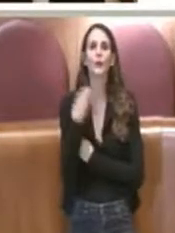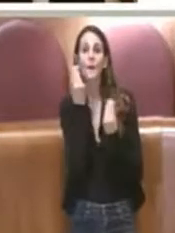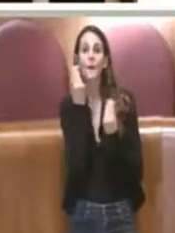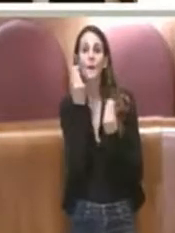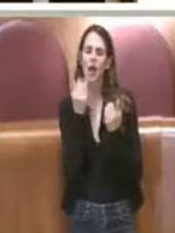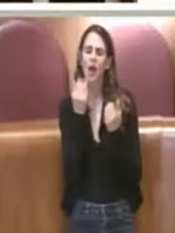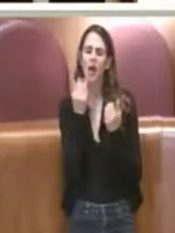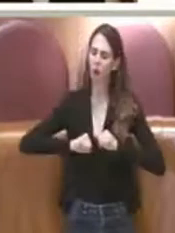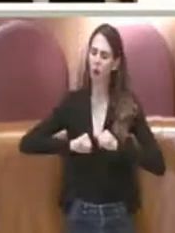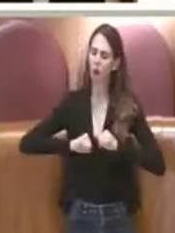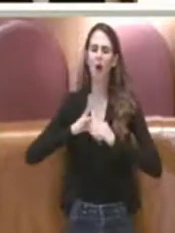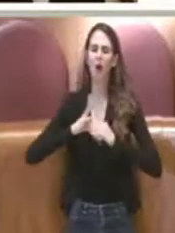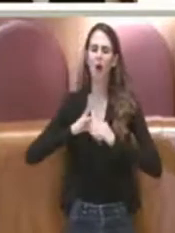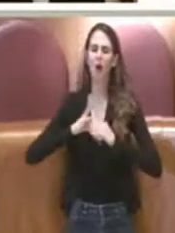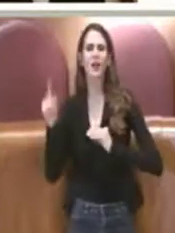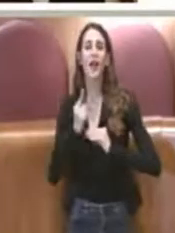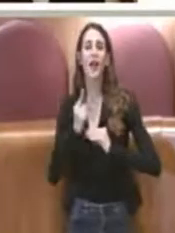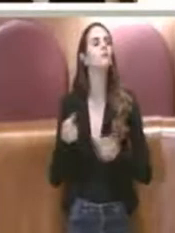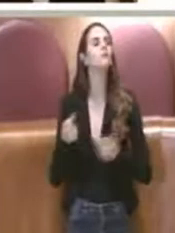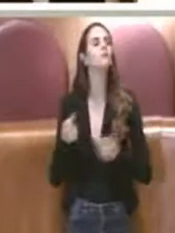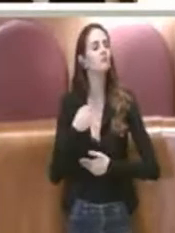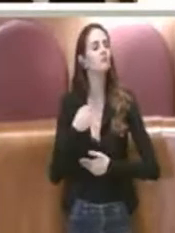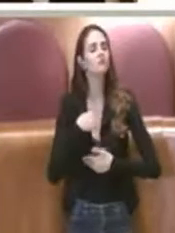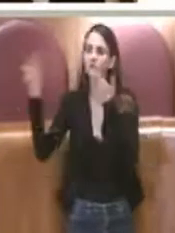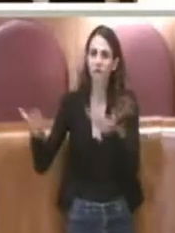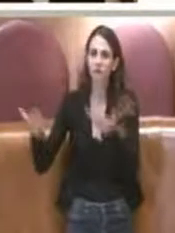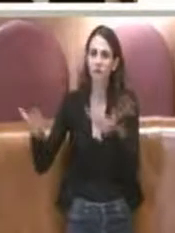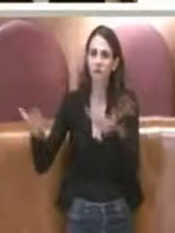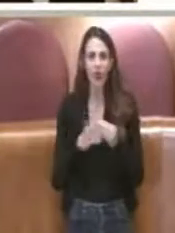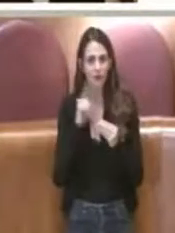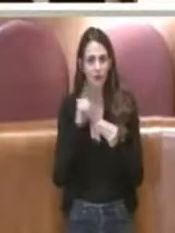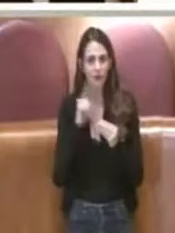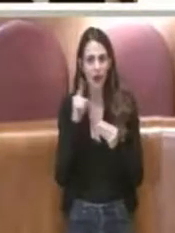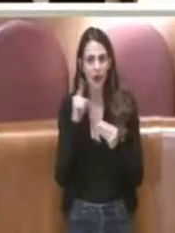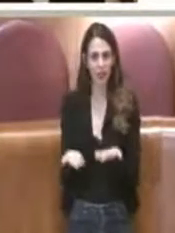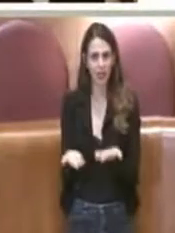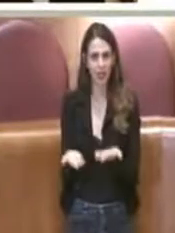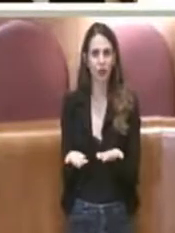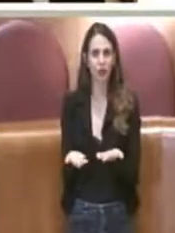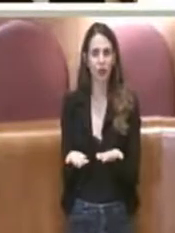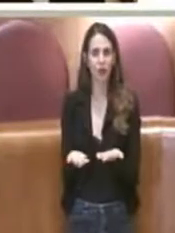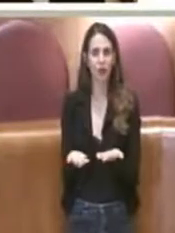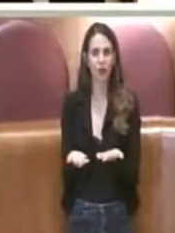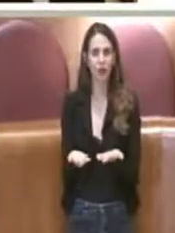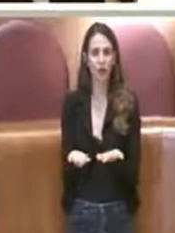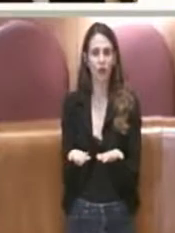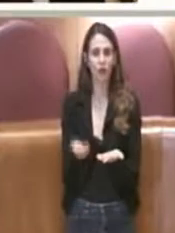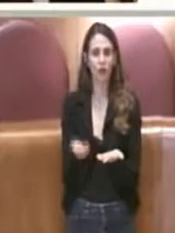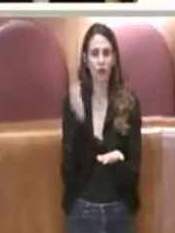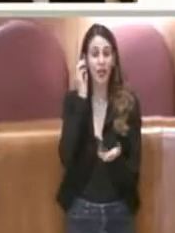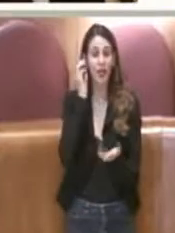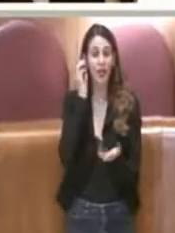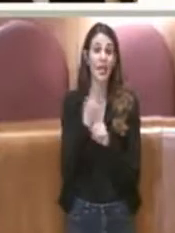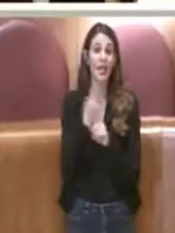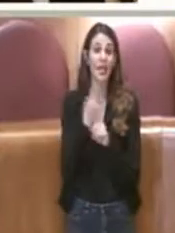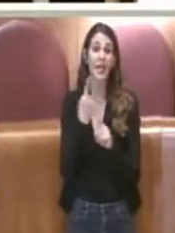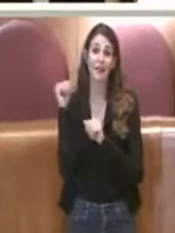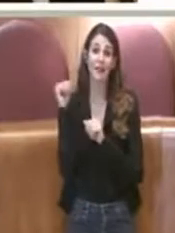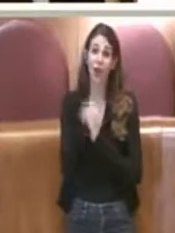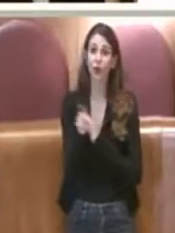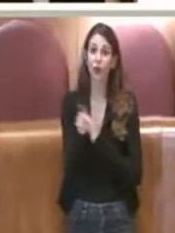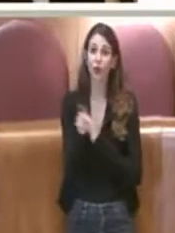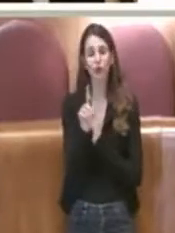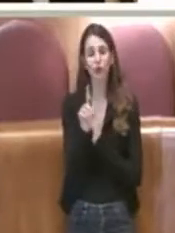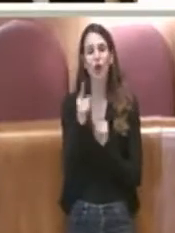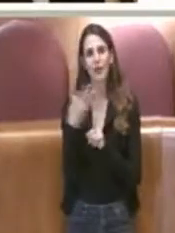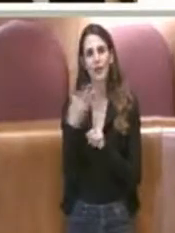lo faccia, finalmente, io direi che vada apprezzato e non criticato. Questo è